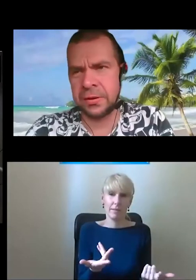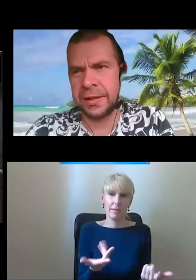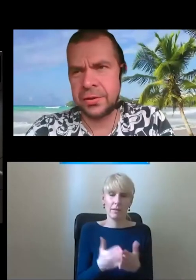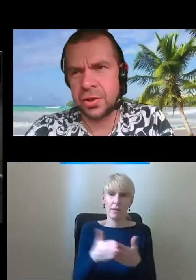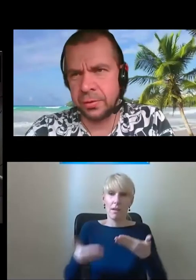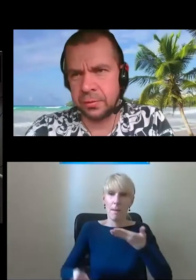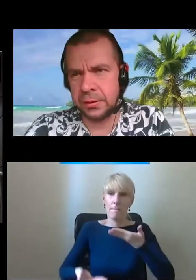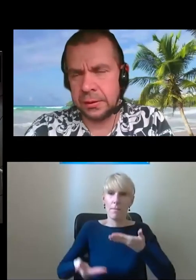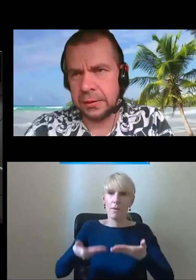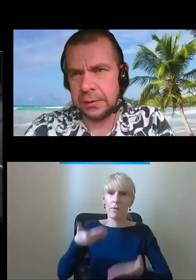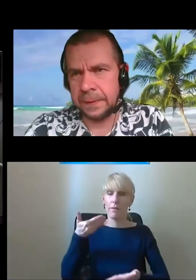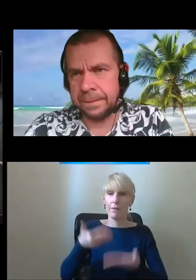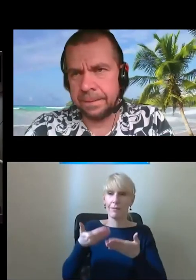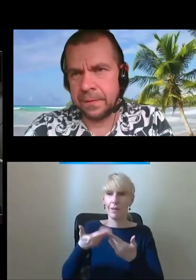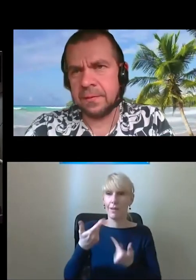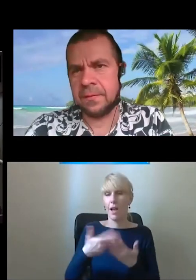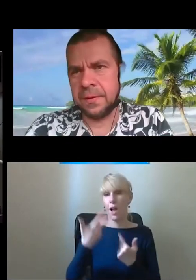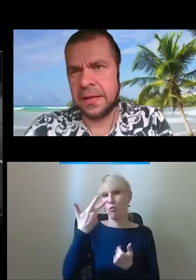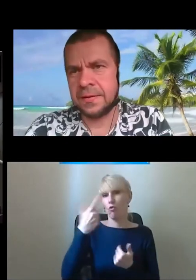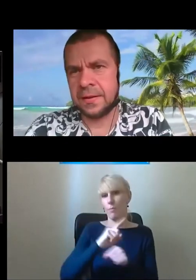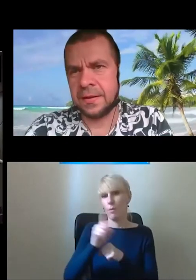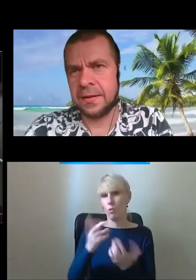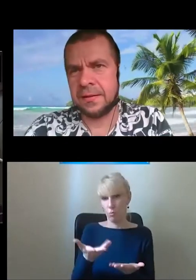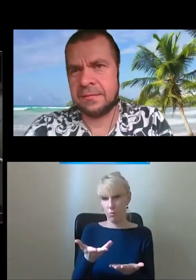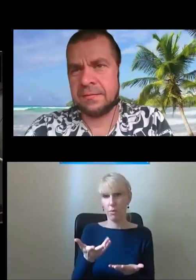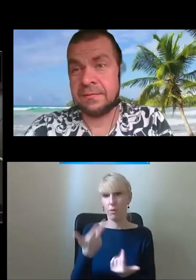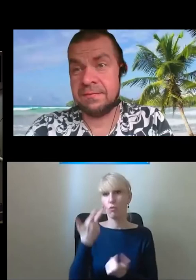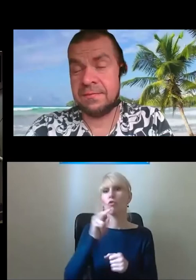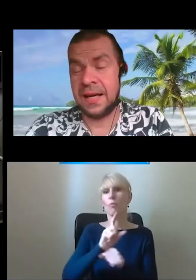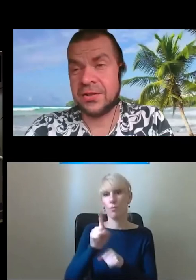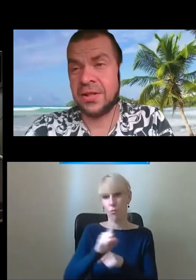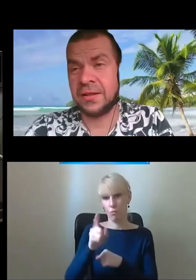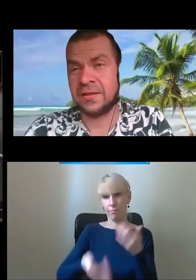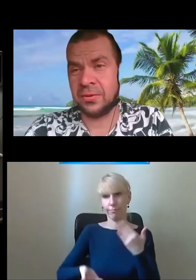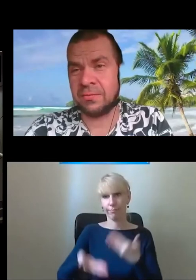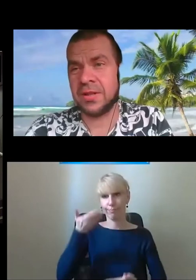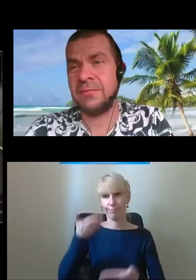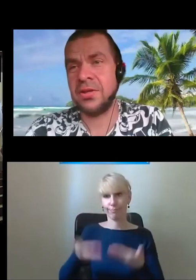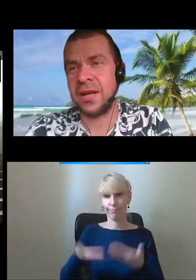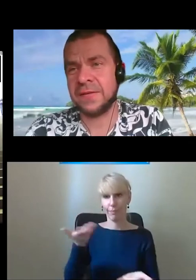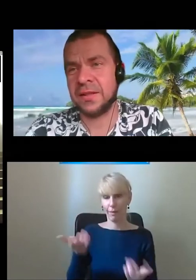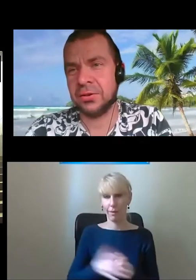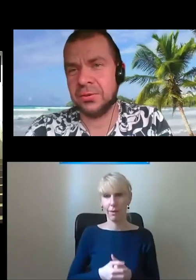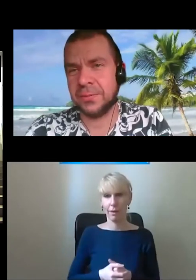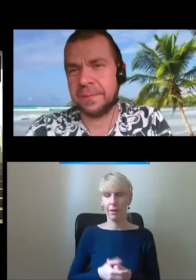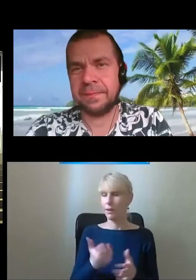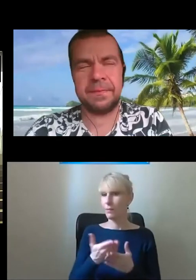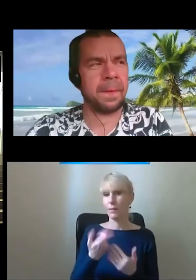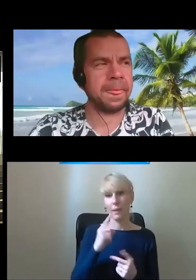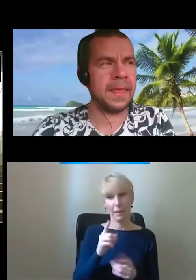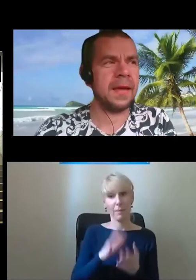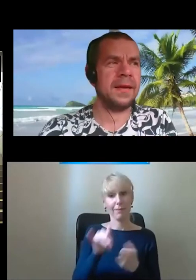jedną stronę jedzie trzy minuty. Więc raczej nie testują, przynajmniej nie raz w tygodniu.